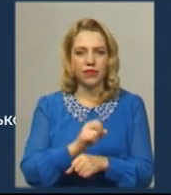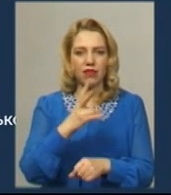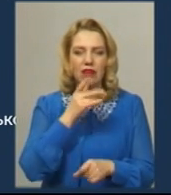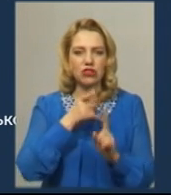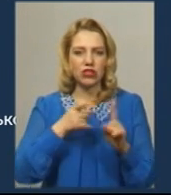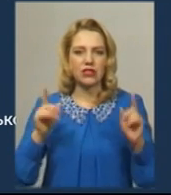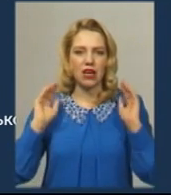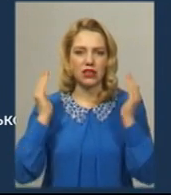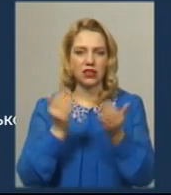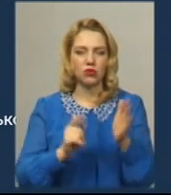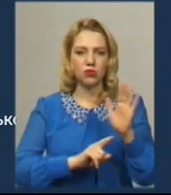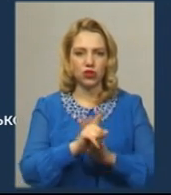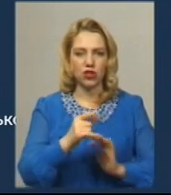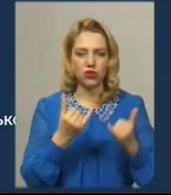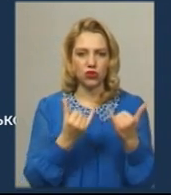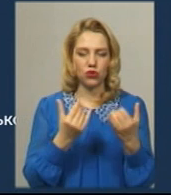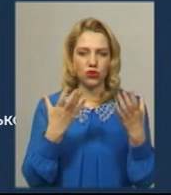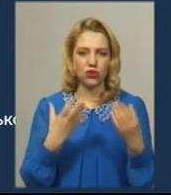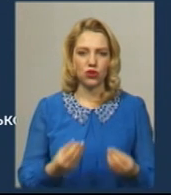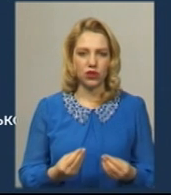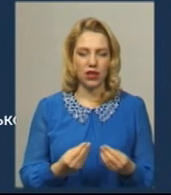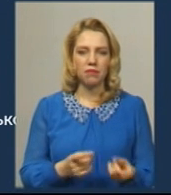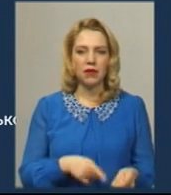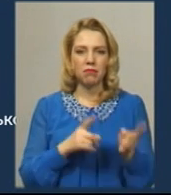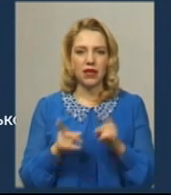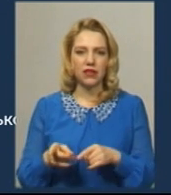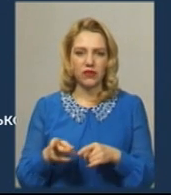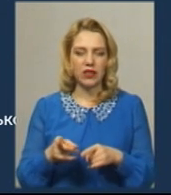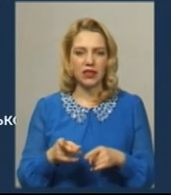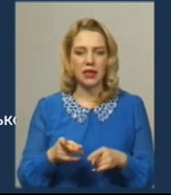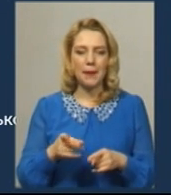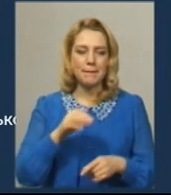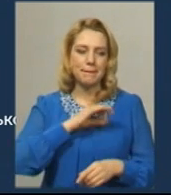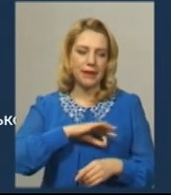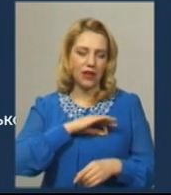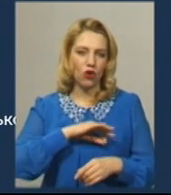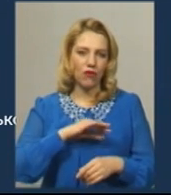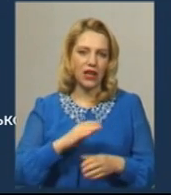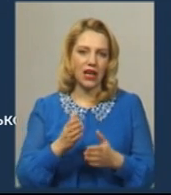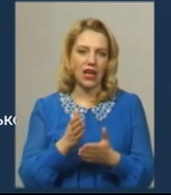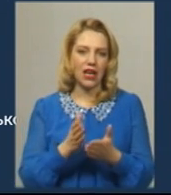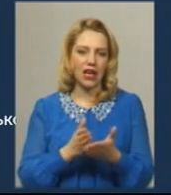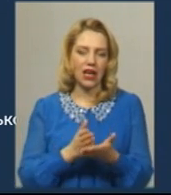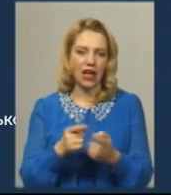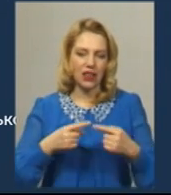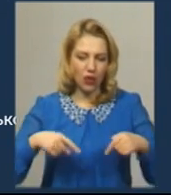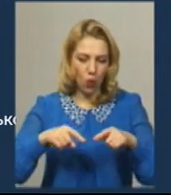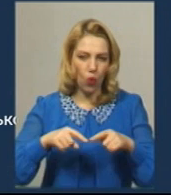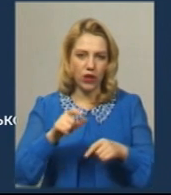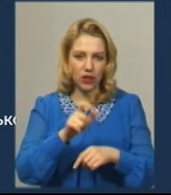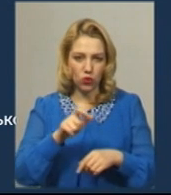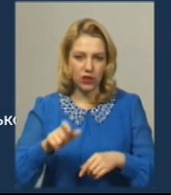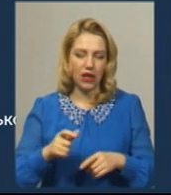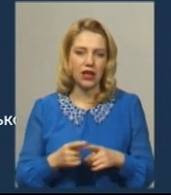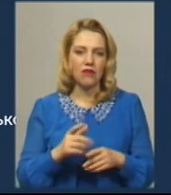час карантину, починаючи з сьогоднішнього дня, перевезення пільгових категорій громадян в громадському транспорті. Це рішення